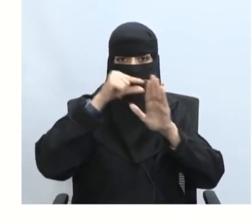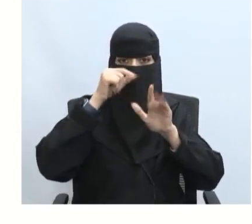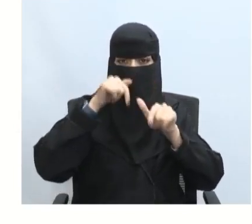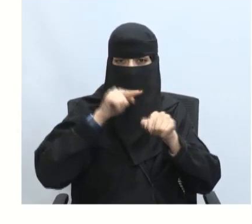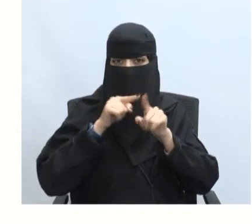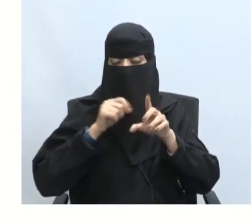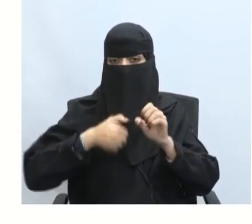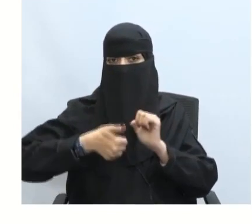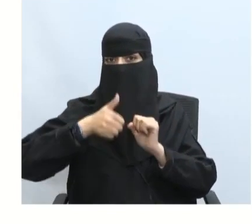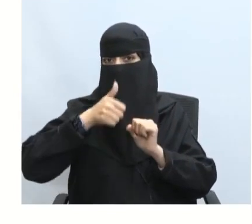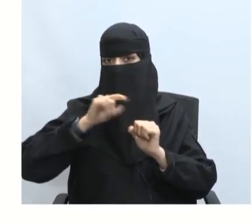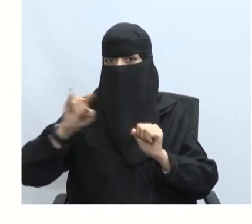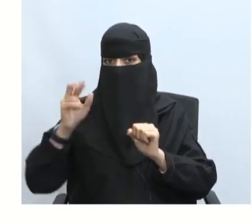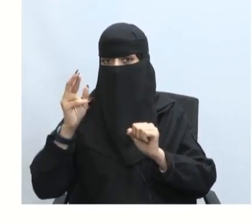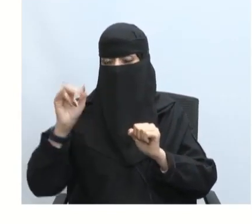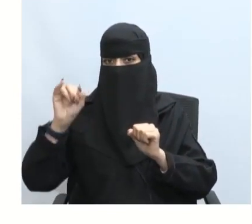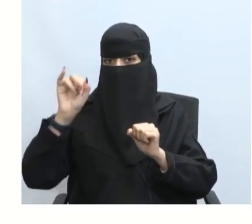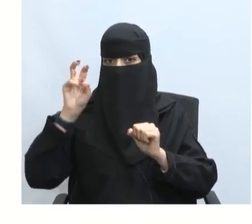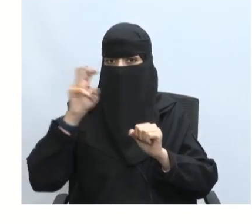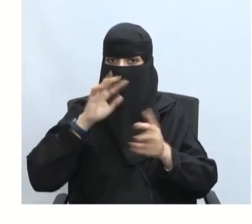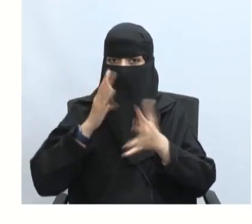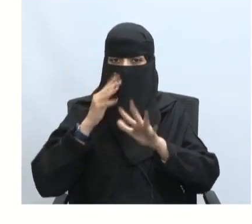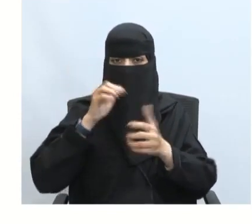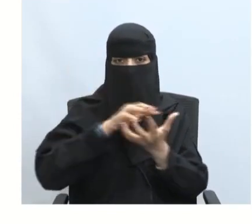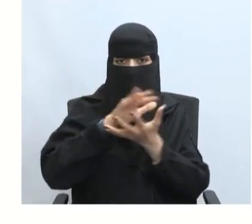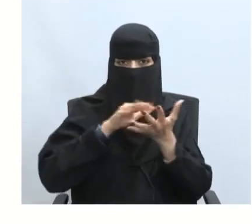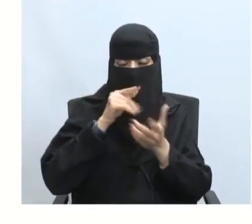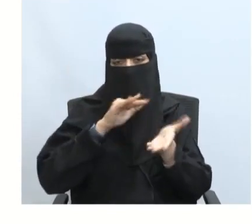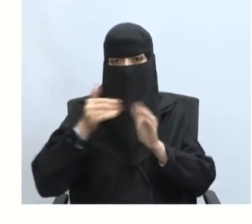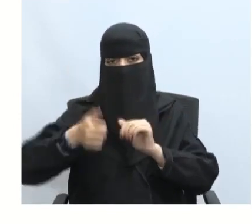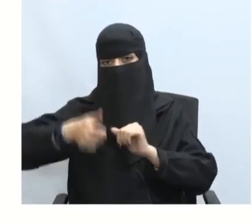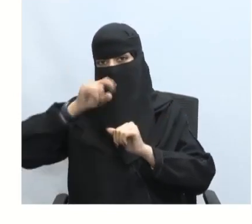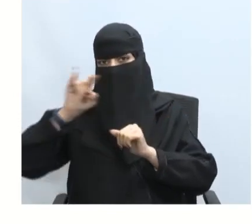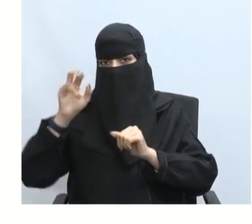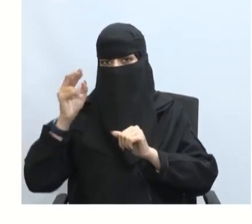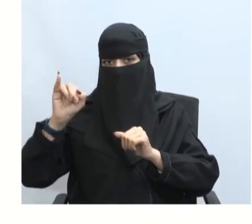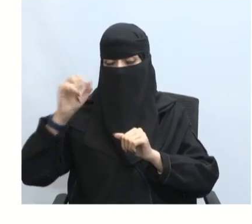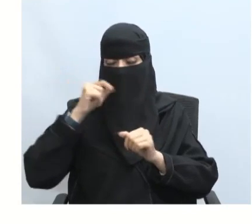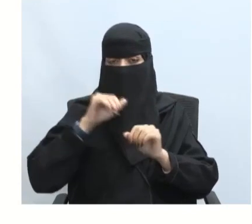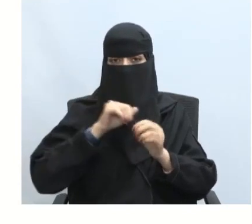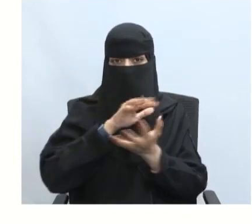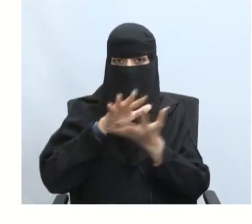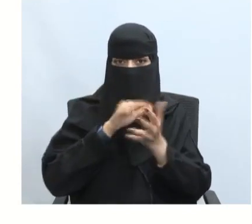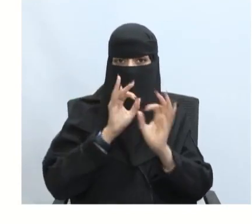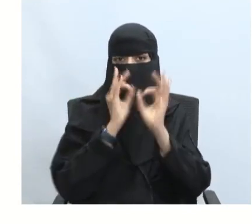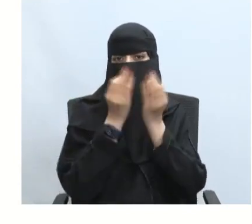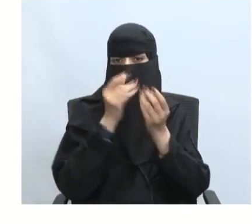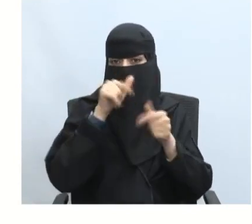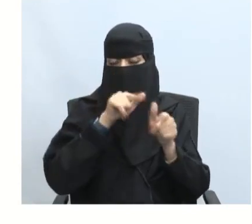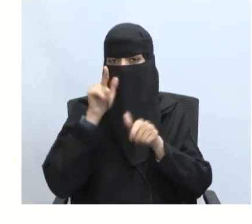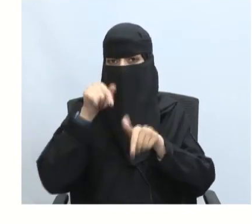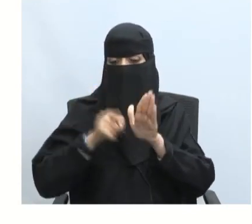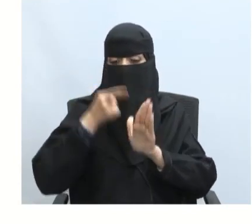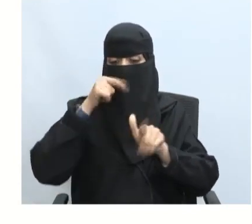الأزمة بارك الله فيكم والمفهوم الثاني الأزمة الاجتماعية نبدأ بمفهوم الأزمة